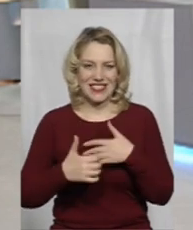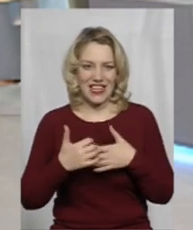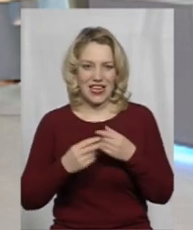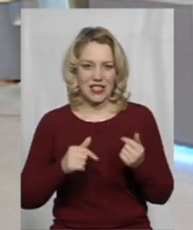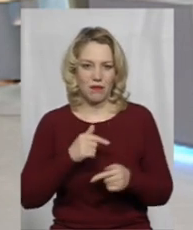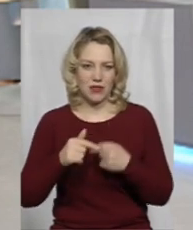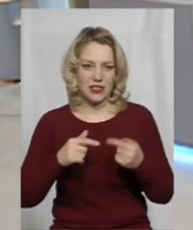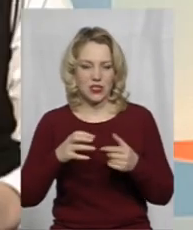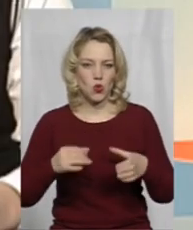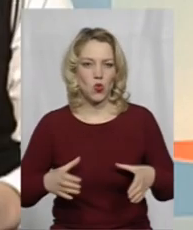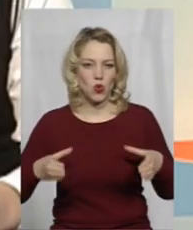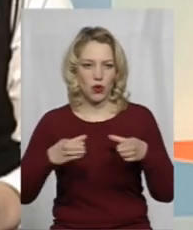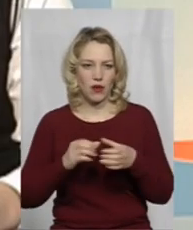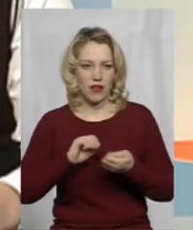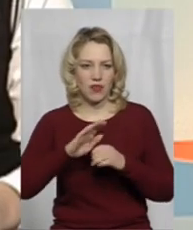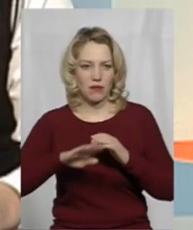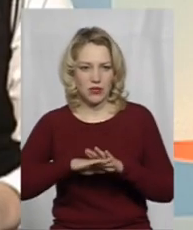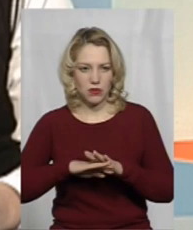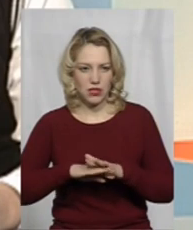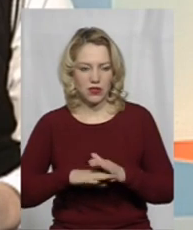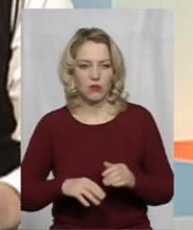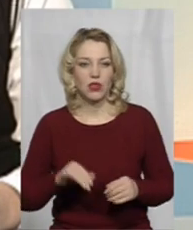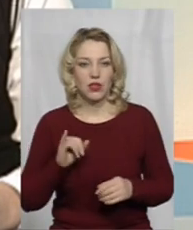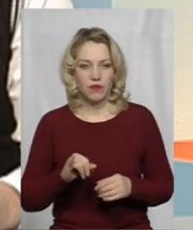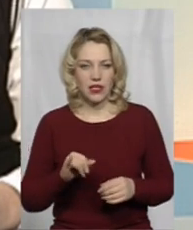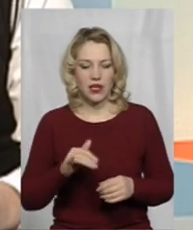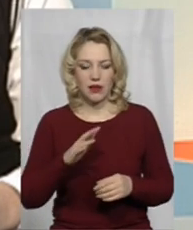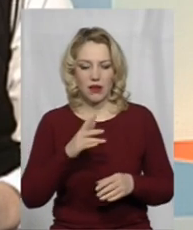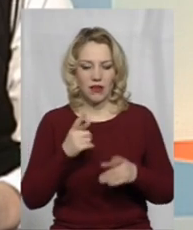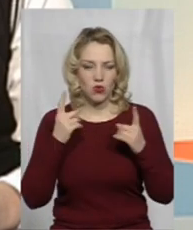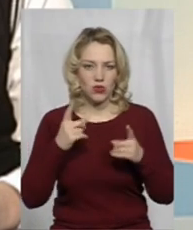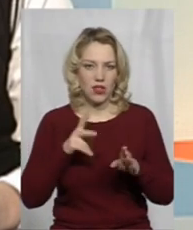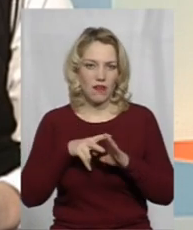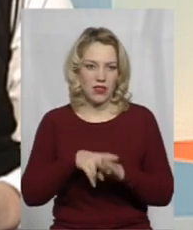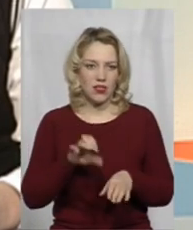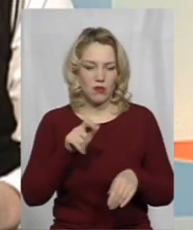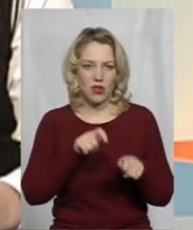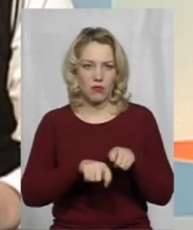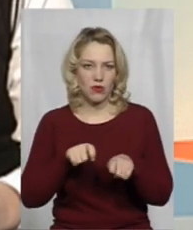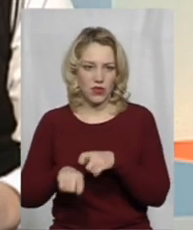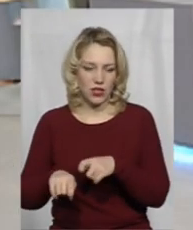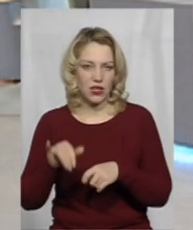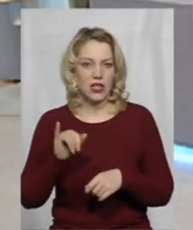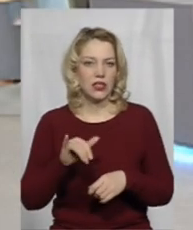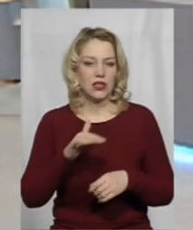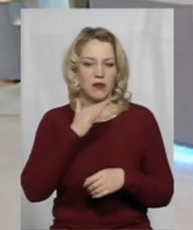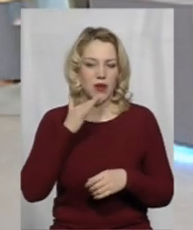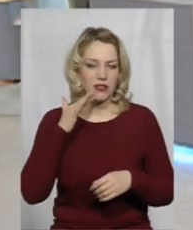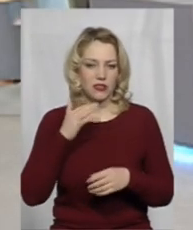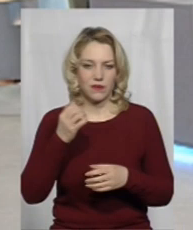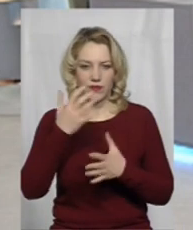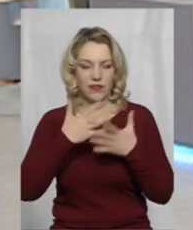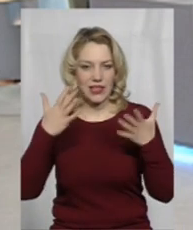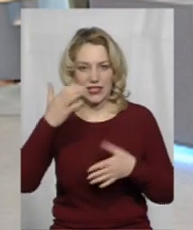комітет в цьому, при Кам'янці, Подільському, і дуже навантаження зараз пішли по перевірках. І дуже велике